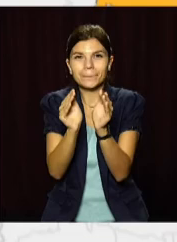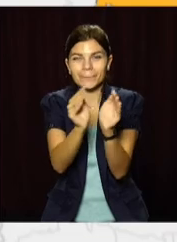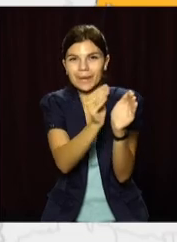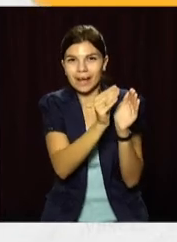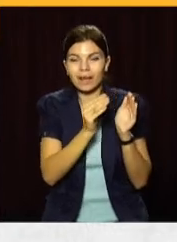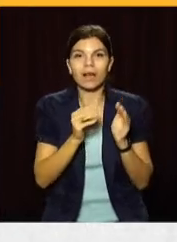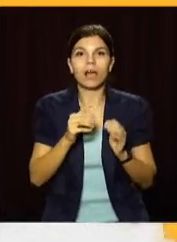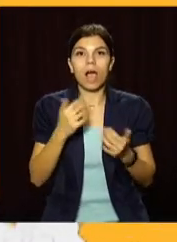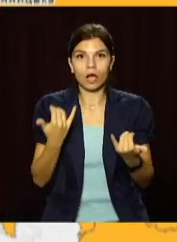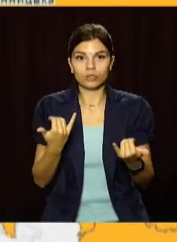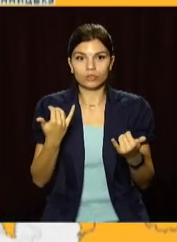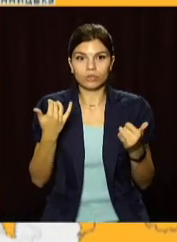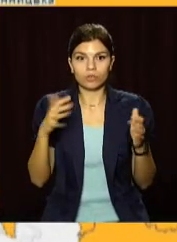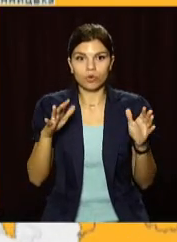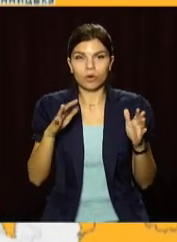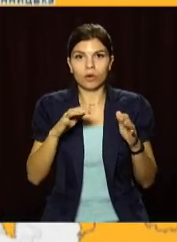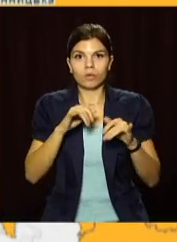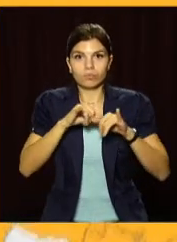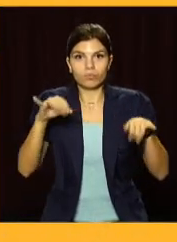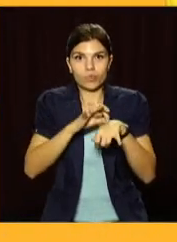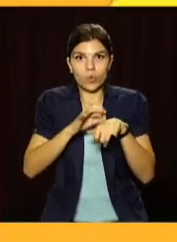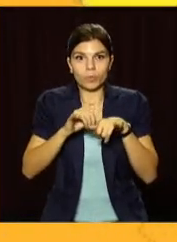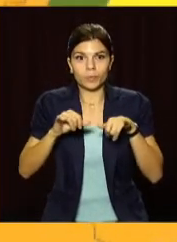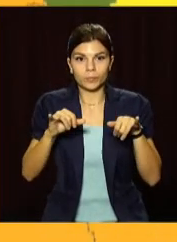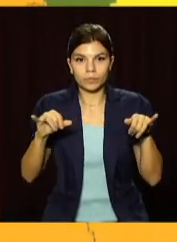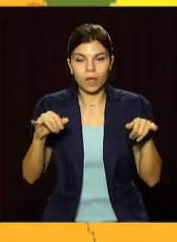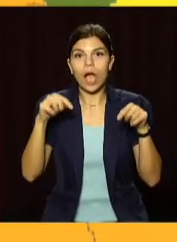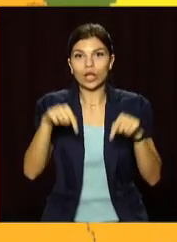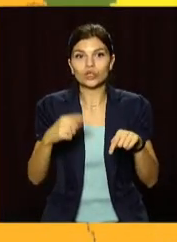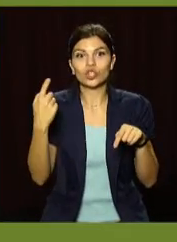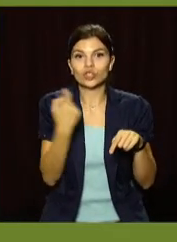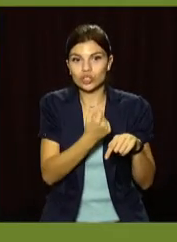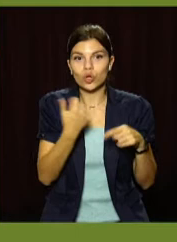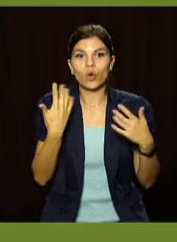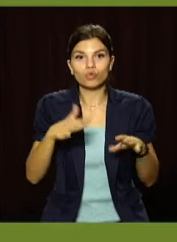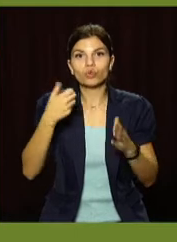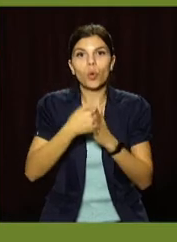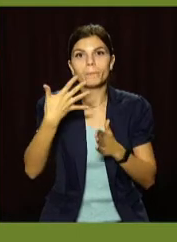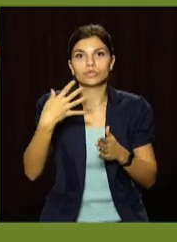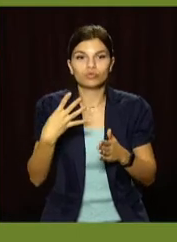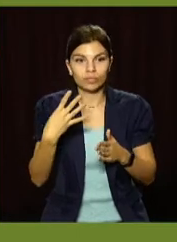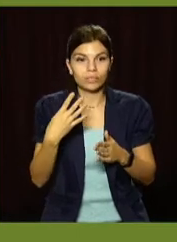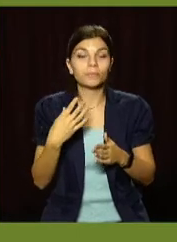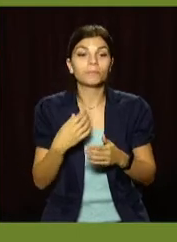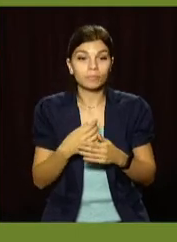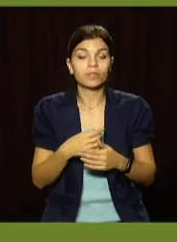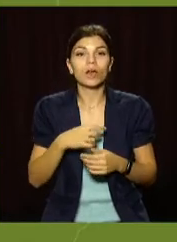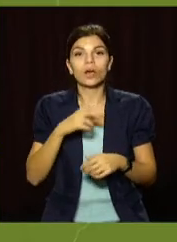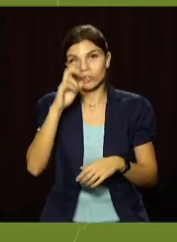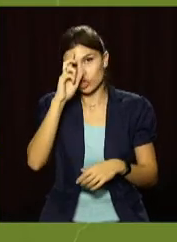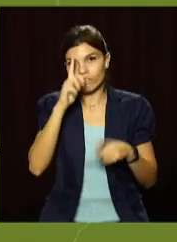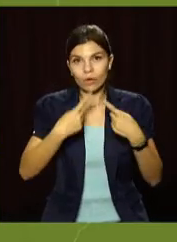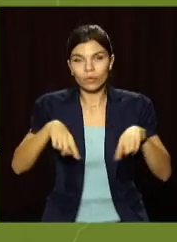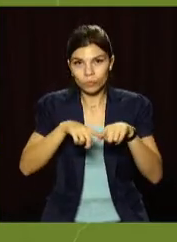Минулого тижня їхня кількість зменшилася до 158, а цього тижня – до 54. Однак Державна комісія